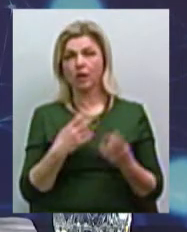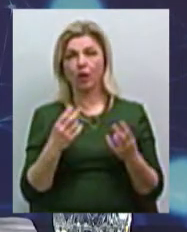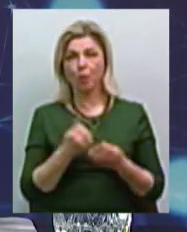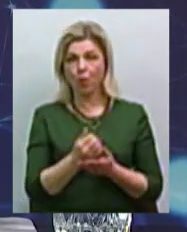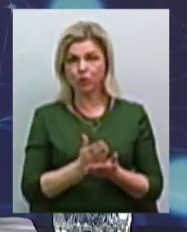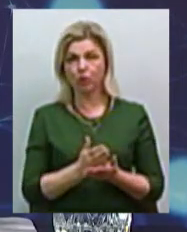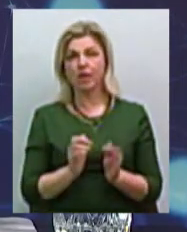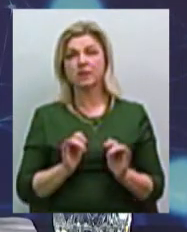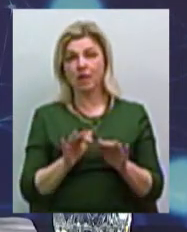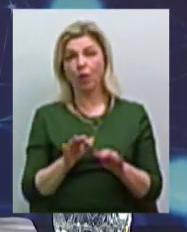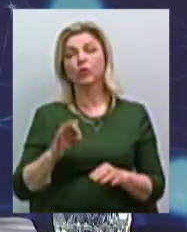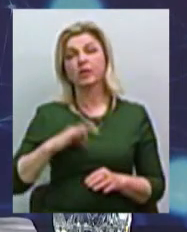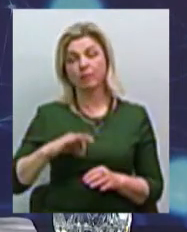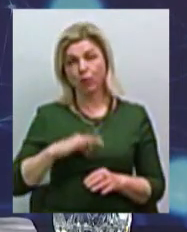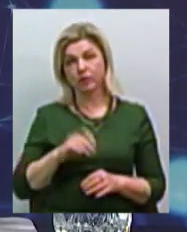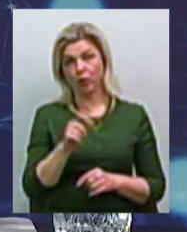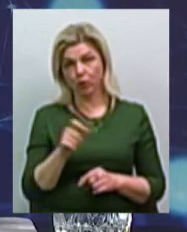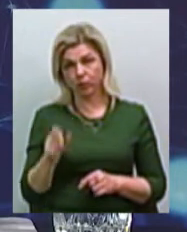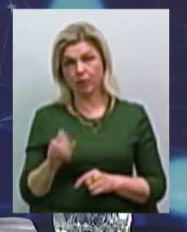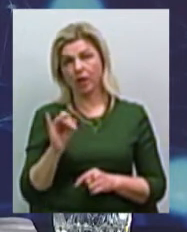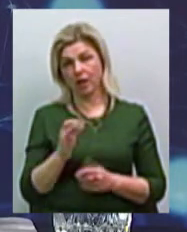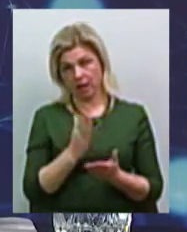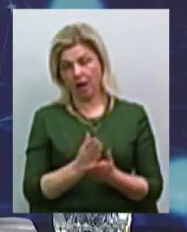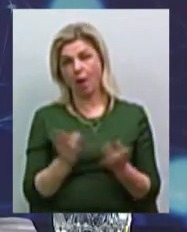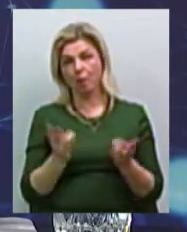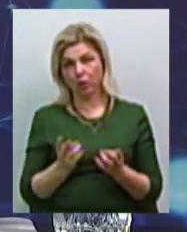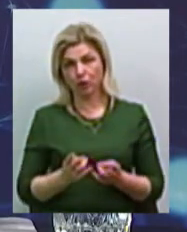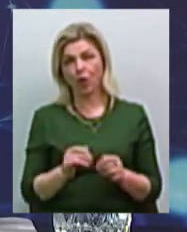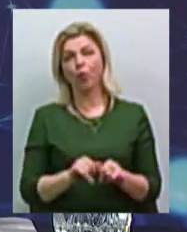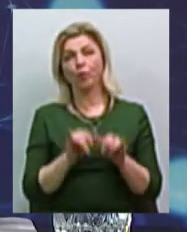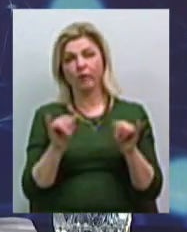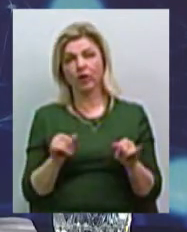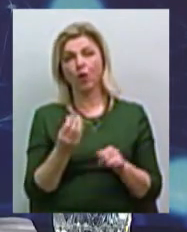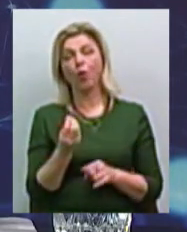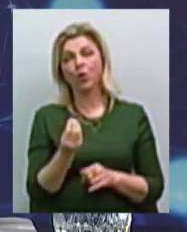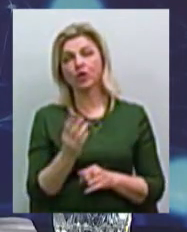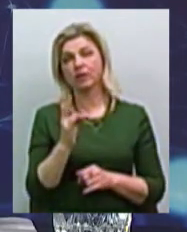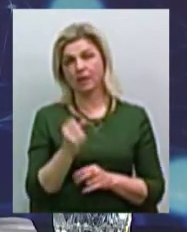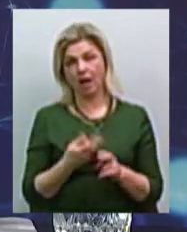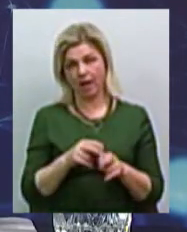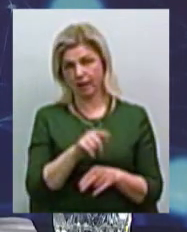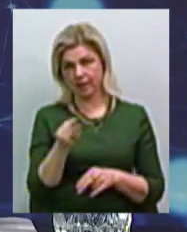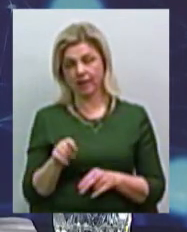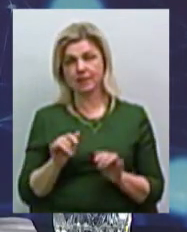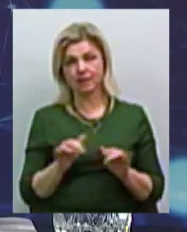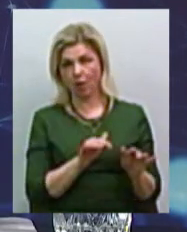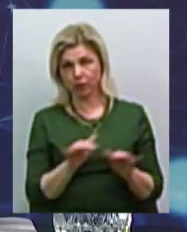використовуються особами і, звичайно, є потреба і в збільшенні коштів на саме ці заходи. І ще б